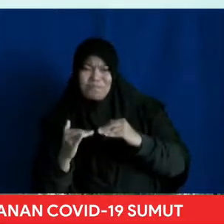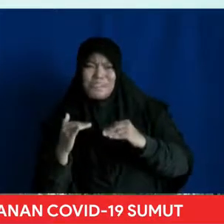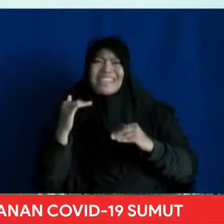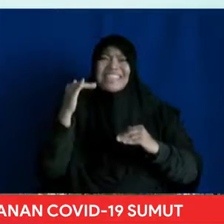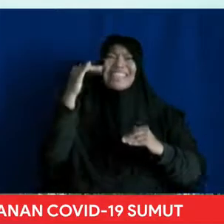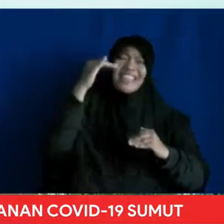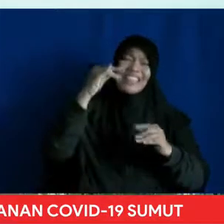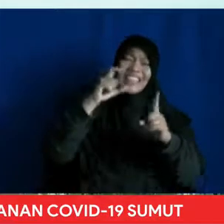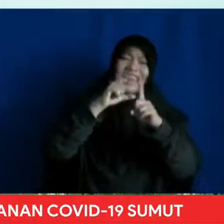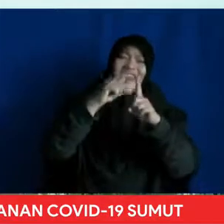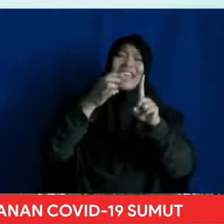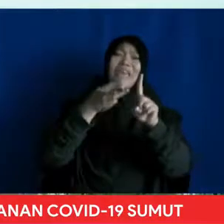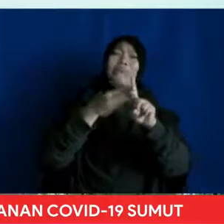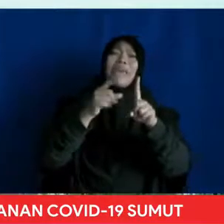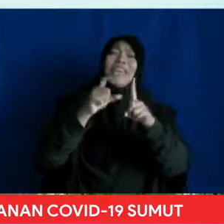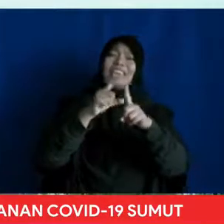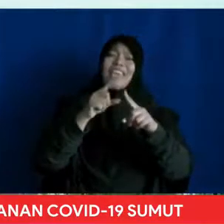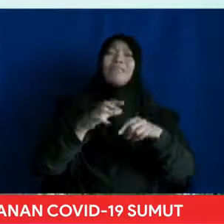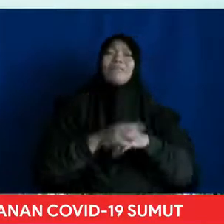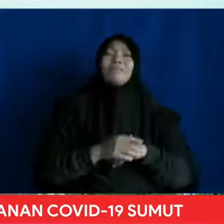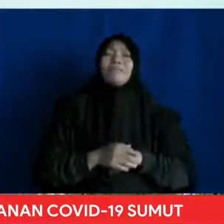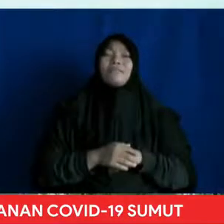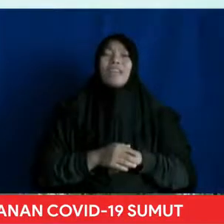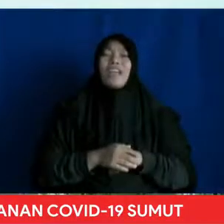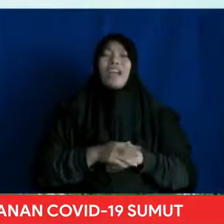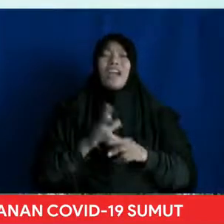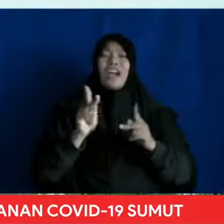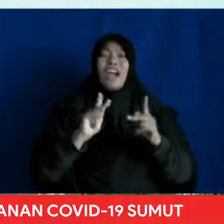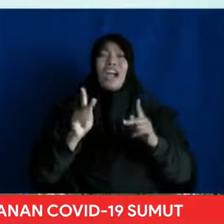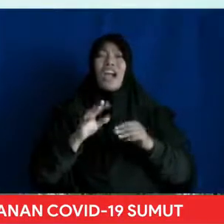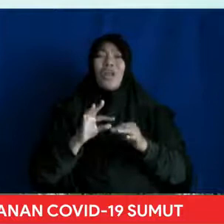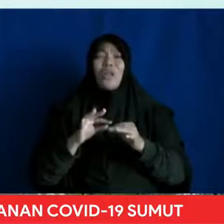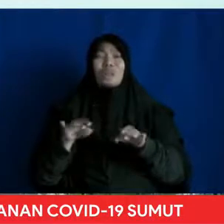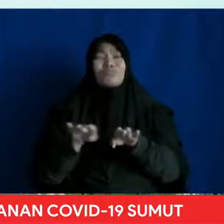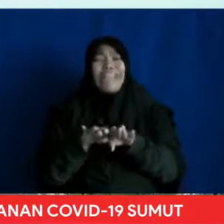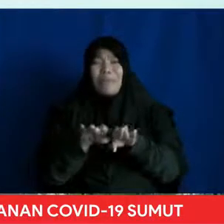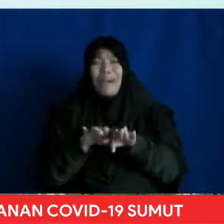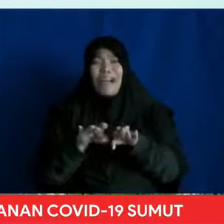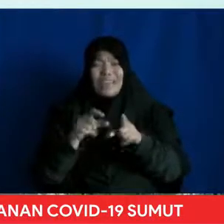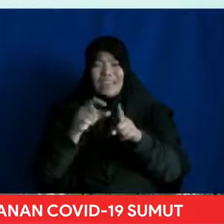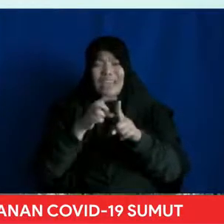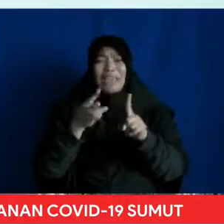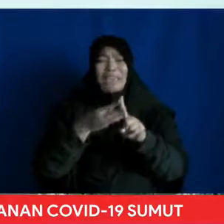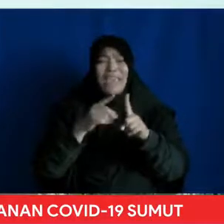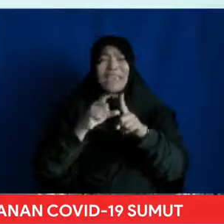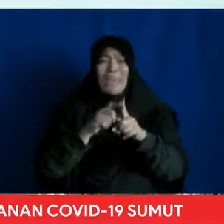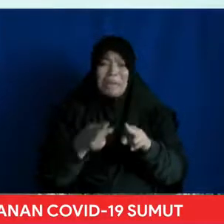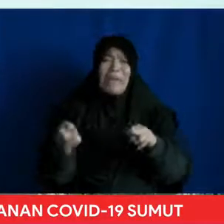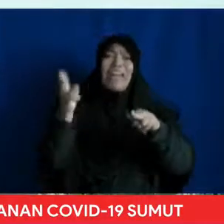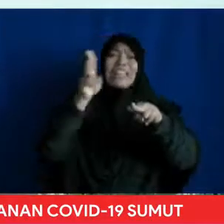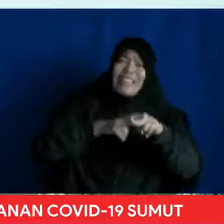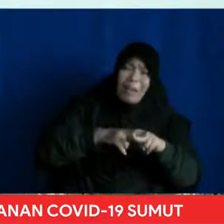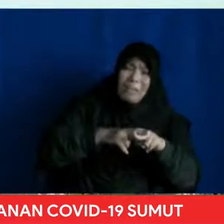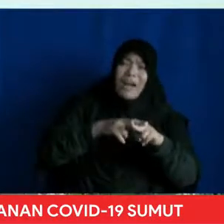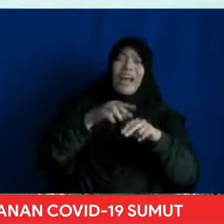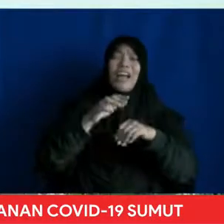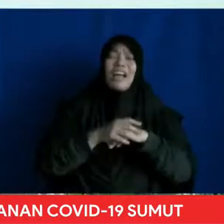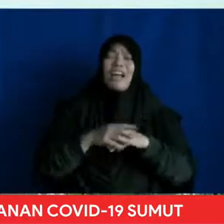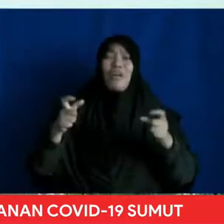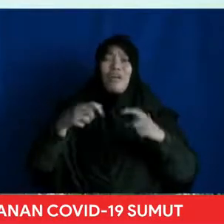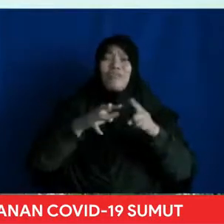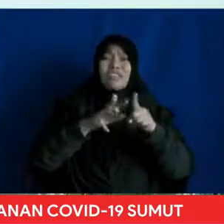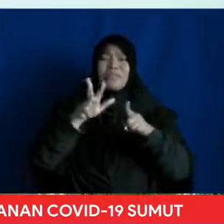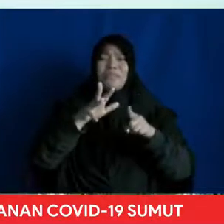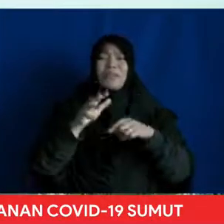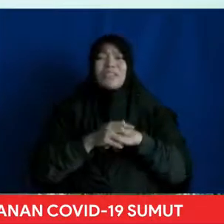demam berdarah Apabila ini terjadi bersamaan dengan infeksi COVID-19 Maka angka kesakitan akan terus meningkat